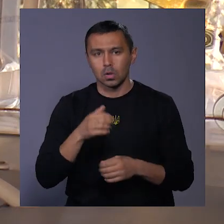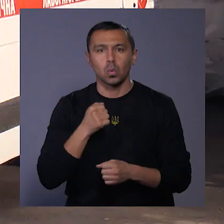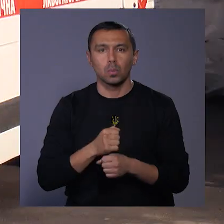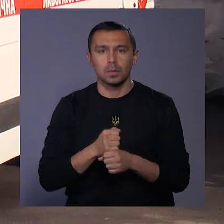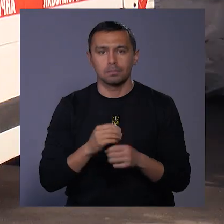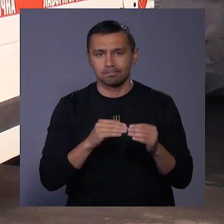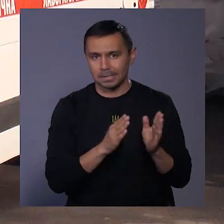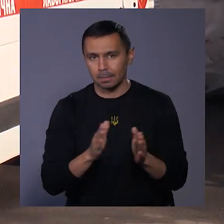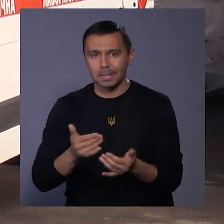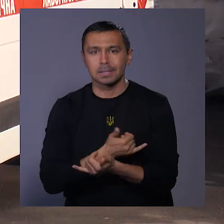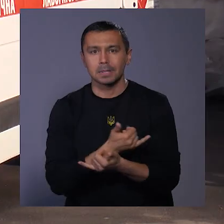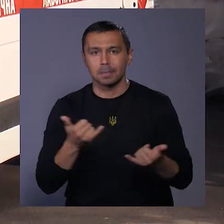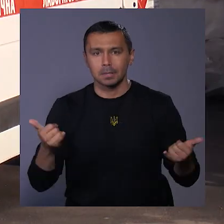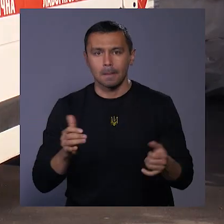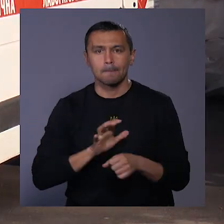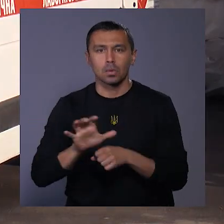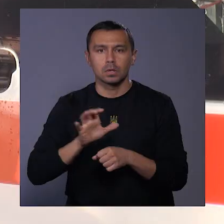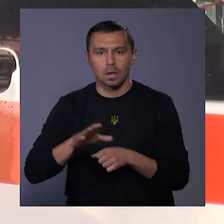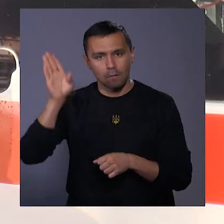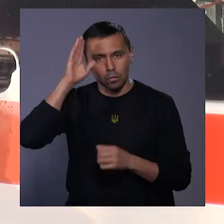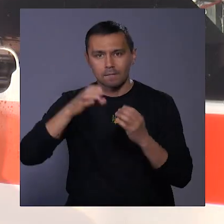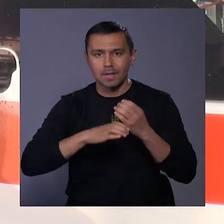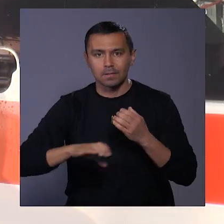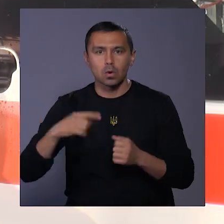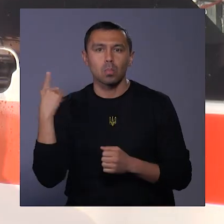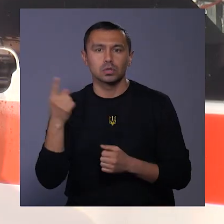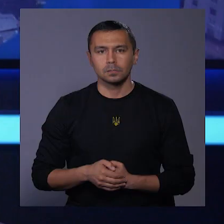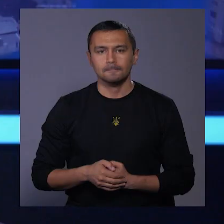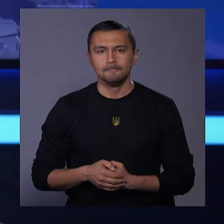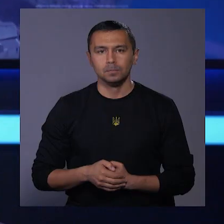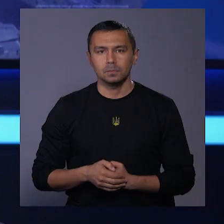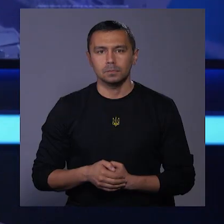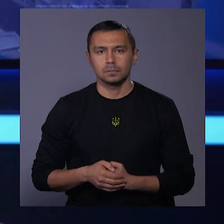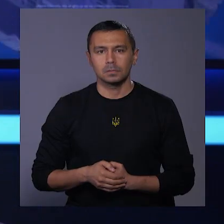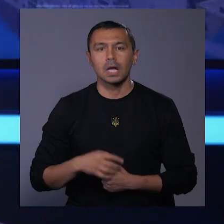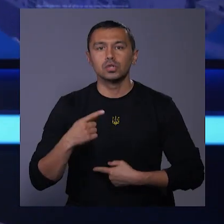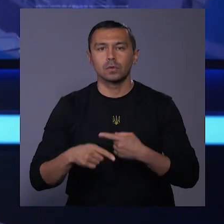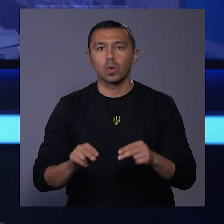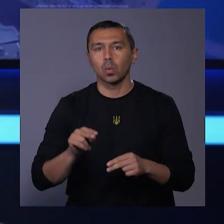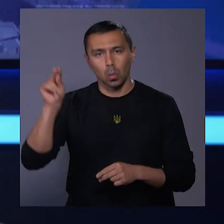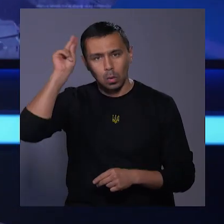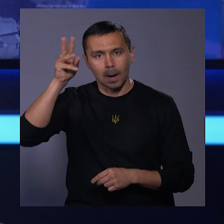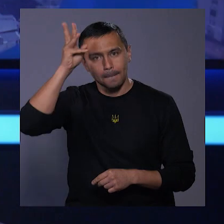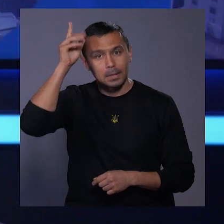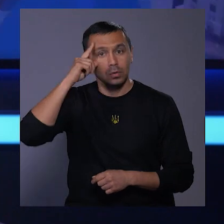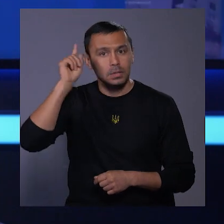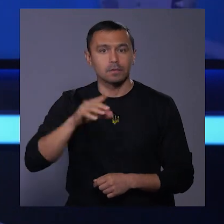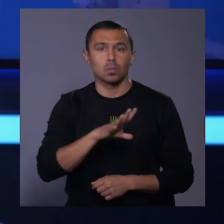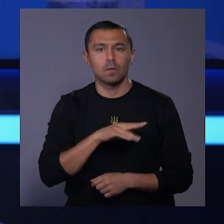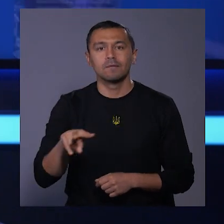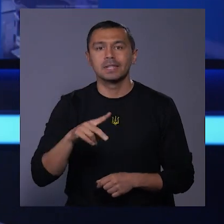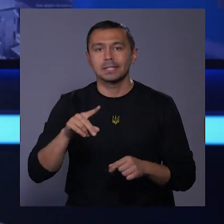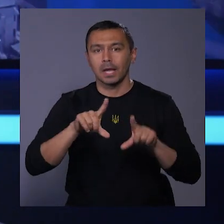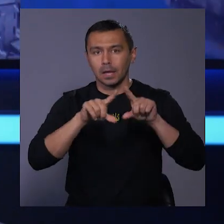і стабільне забезпечення постачання і водовідведення обласного центру. Черговий урок Хмельницького знавства відбувся у